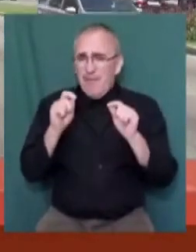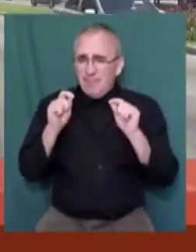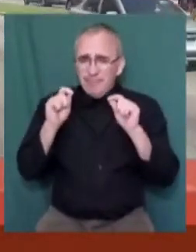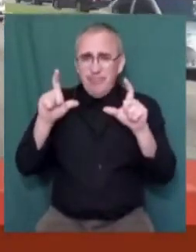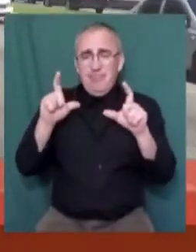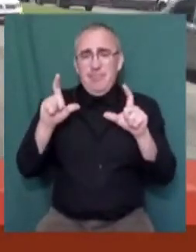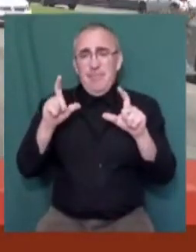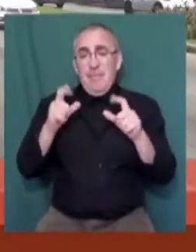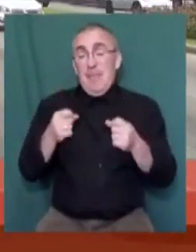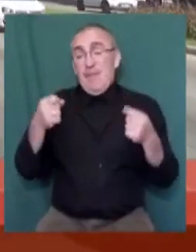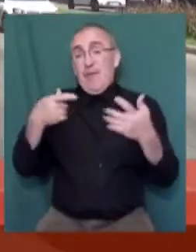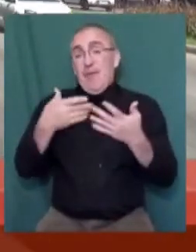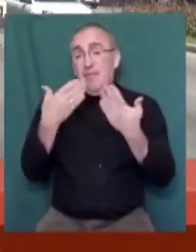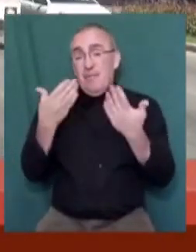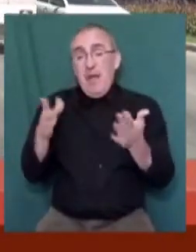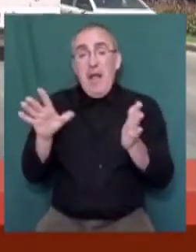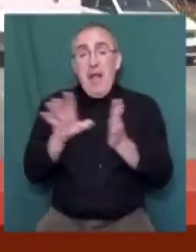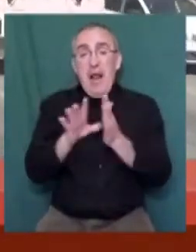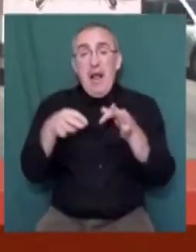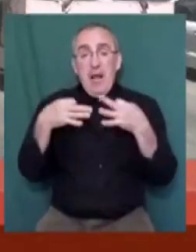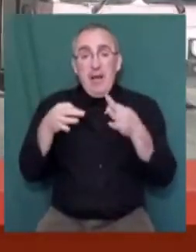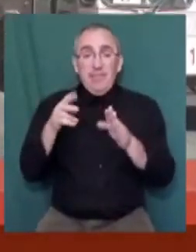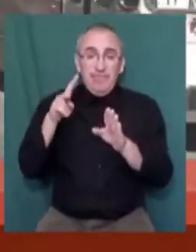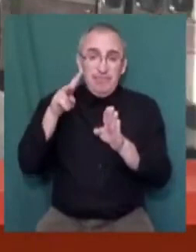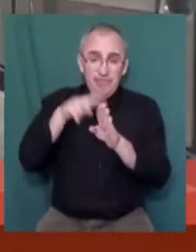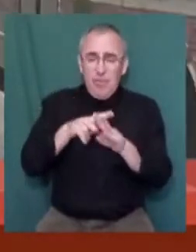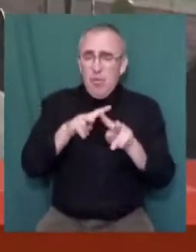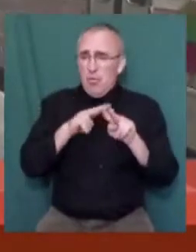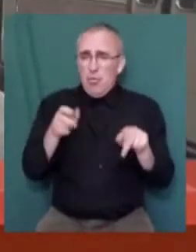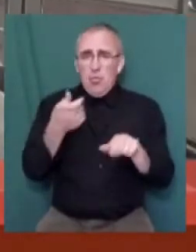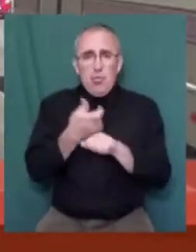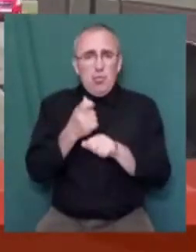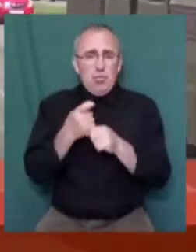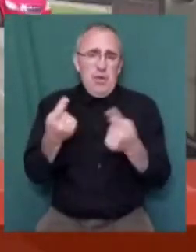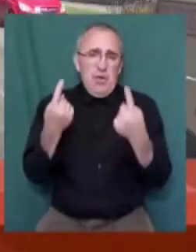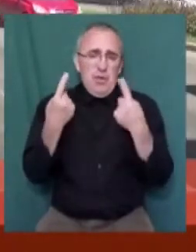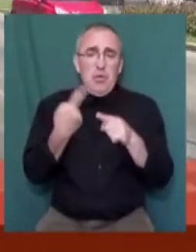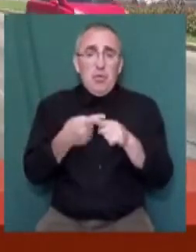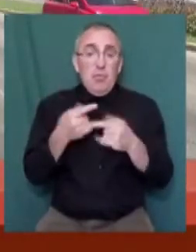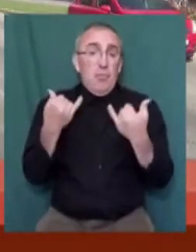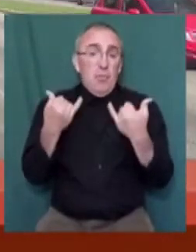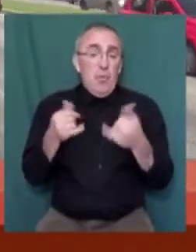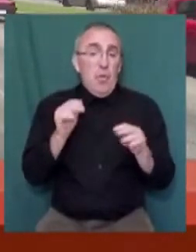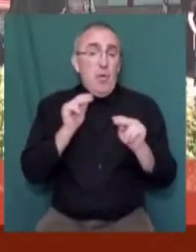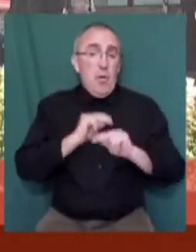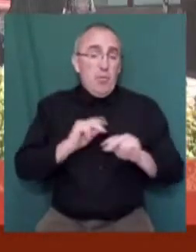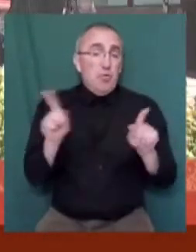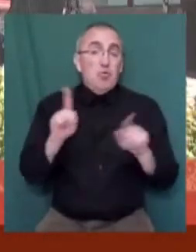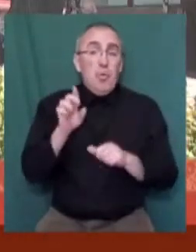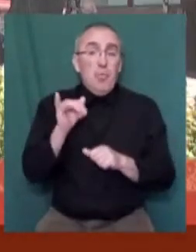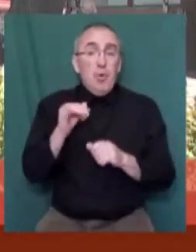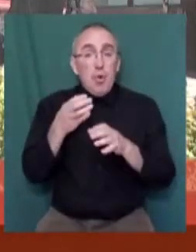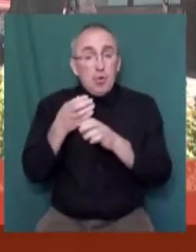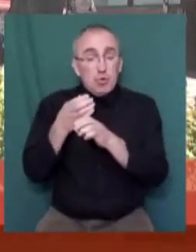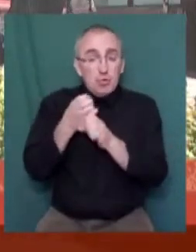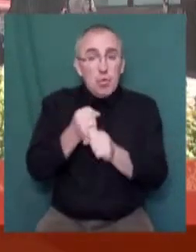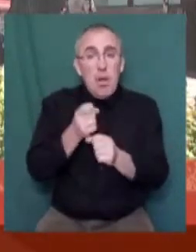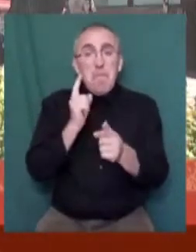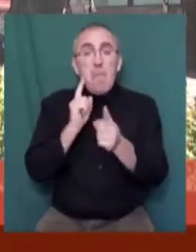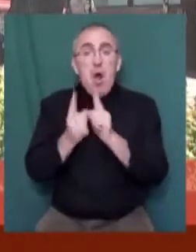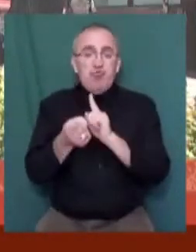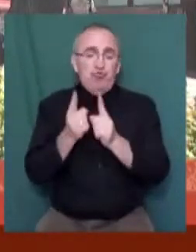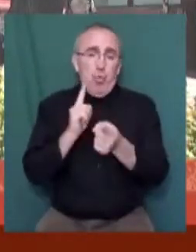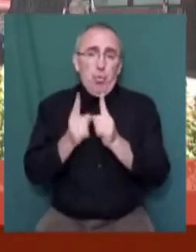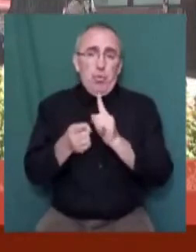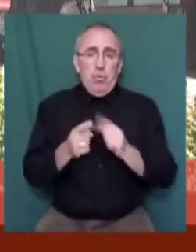відповідно, на електр-транс навантаження теж дуже велике. Тому зараз вони опрацьовують, що до скорочення маршрутів в час